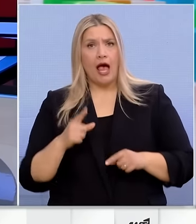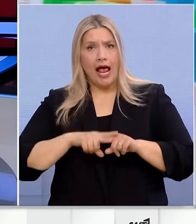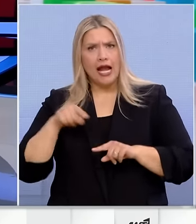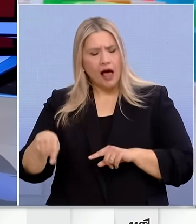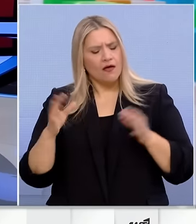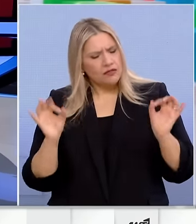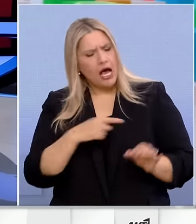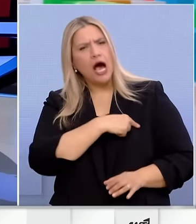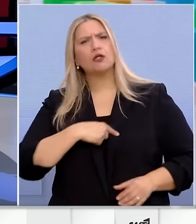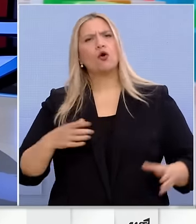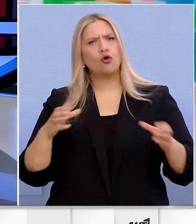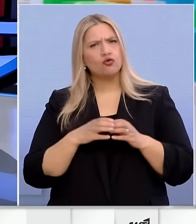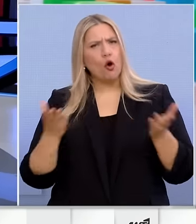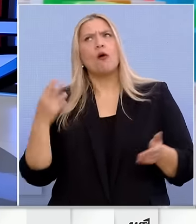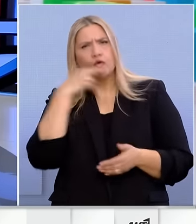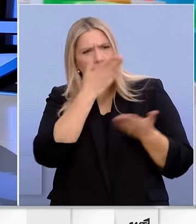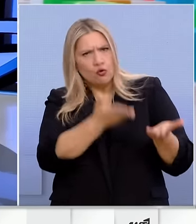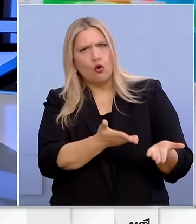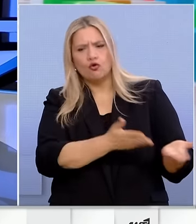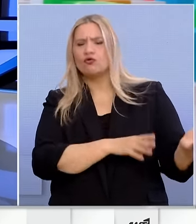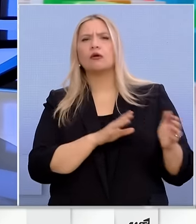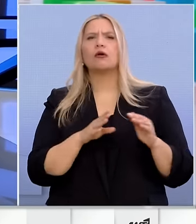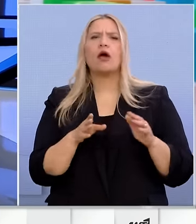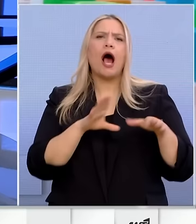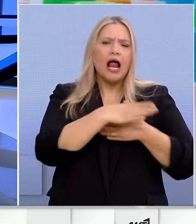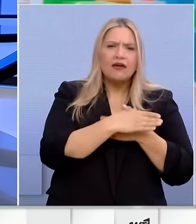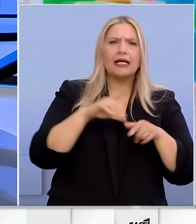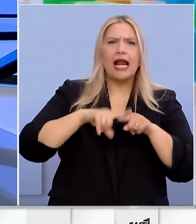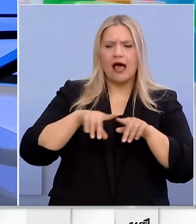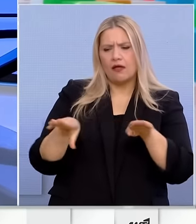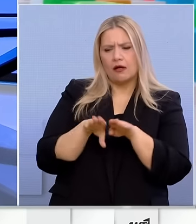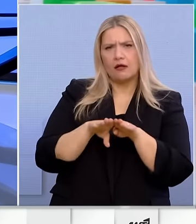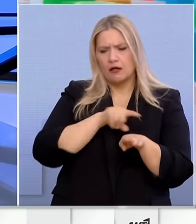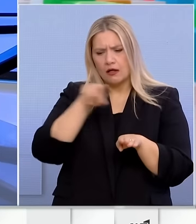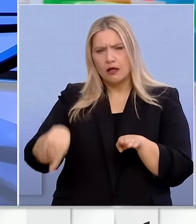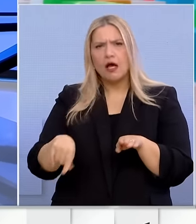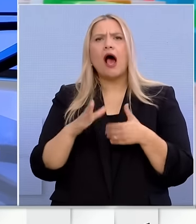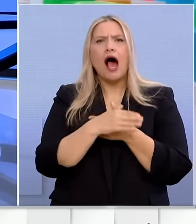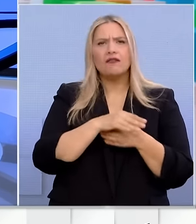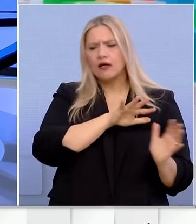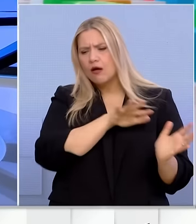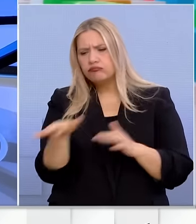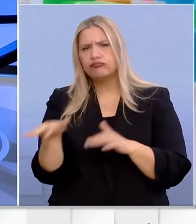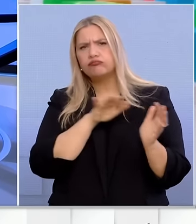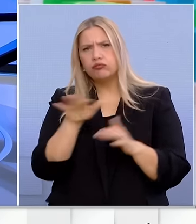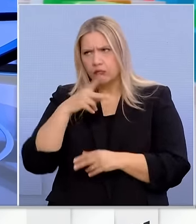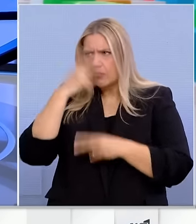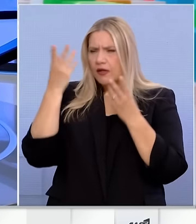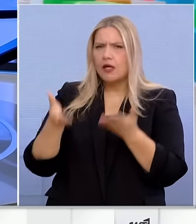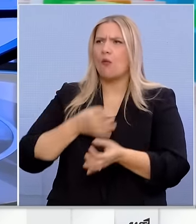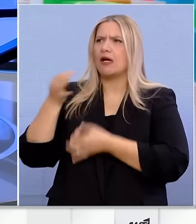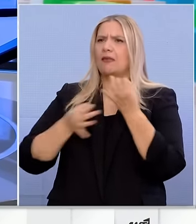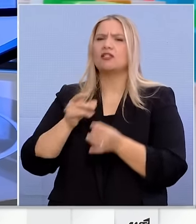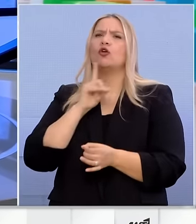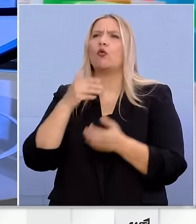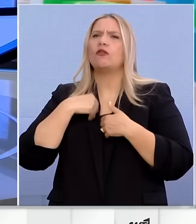σαν αρχικός κόμματος ακόμα και πρωθυπουργός να πάει σε μια γειτονική χώρα που έχει μετανάστες που είναι κάτι της δικής του χώρα να μιλήσει όπως